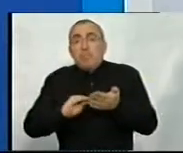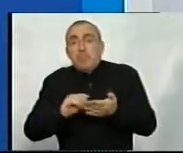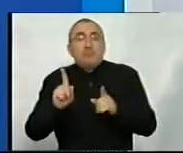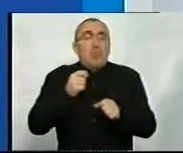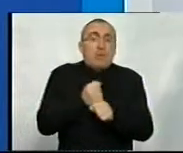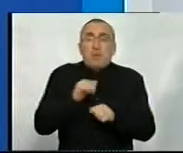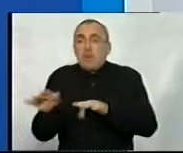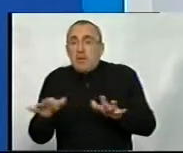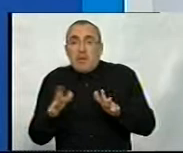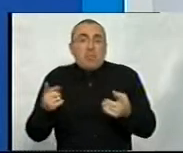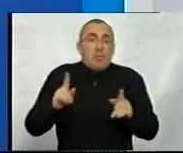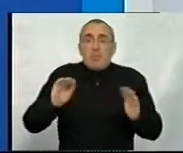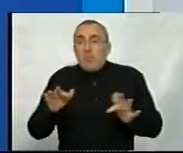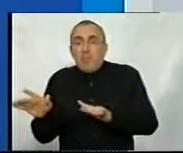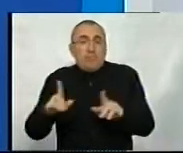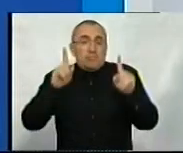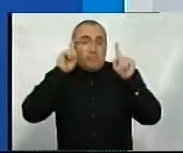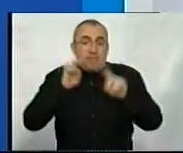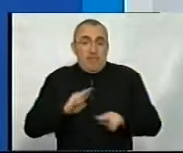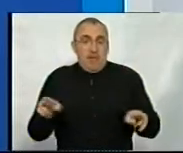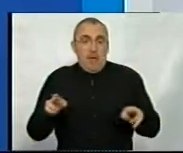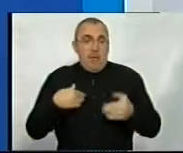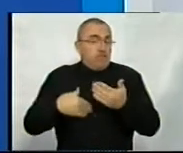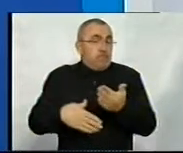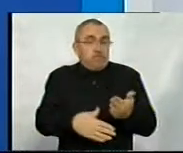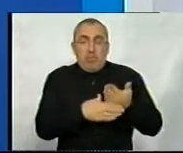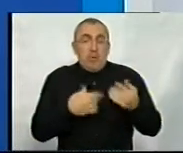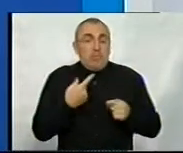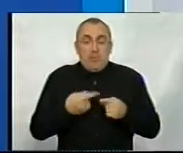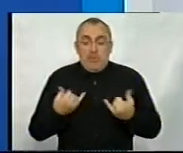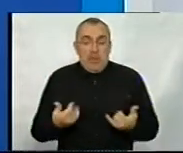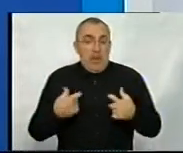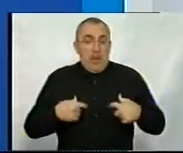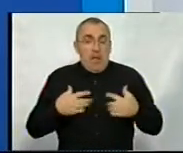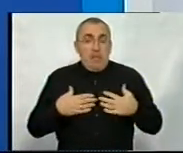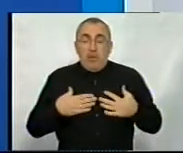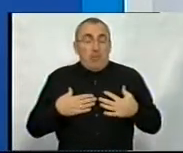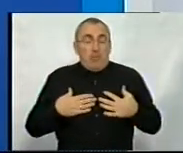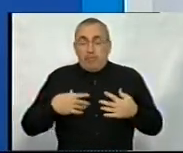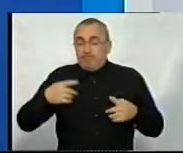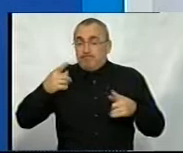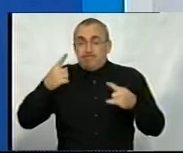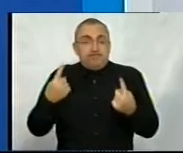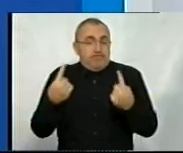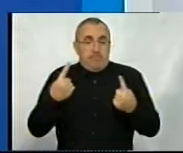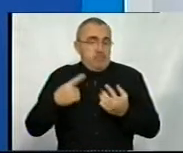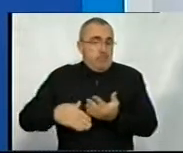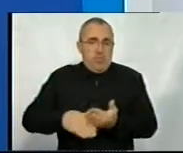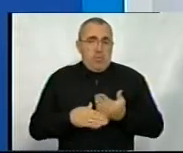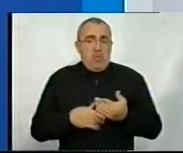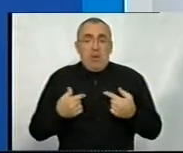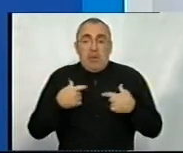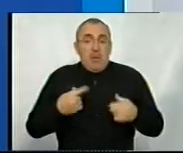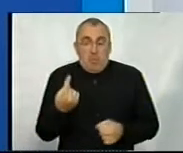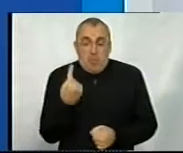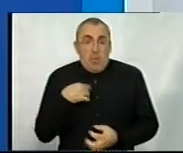что делать, какие-то моменты. Она мне очень помогает, это просто для меня, это неимоверная помощь, просто, это для меня